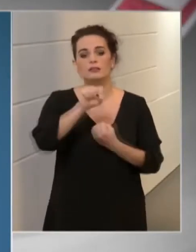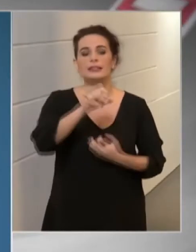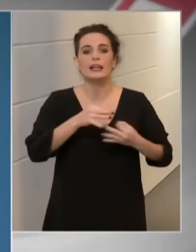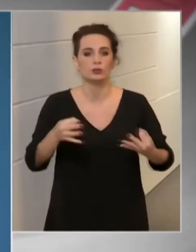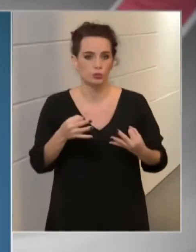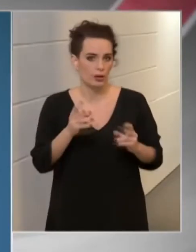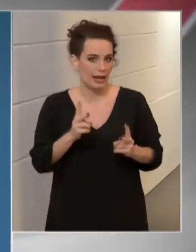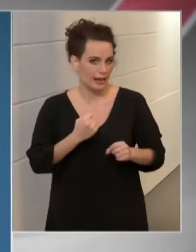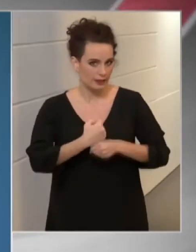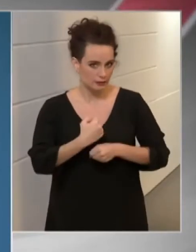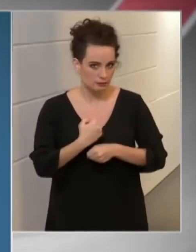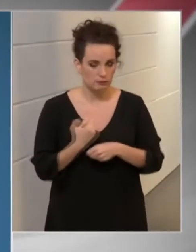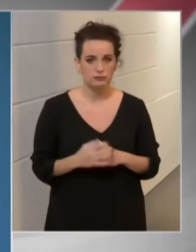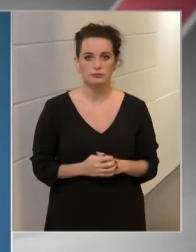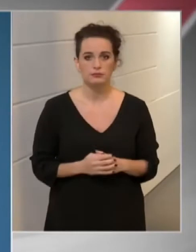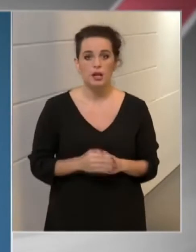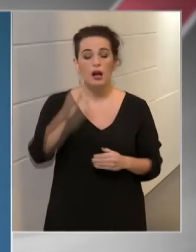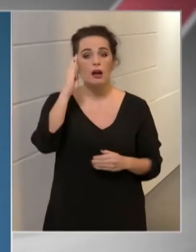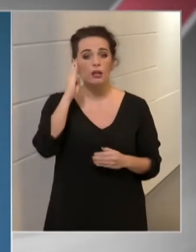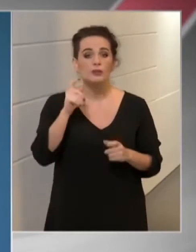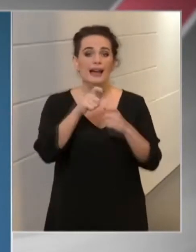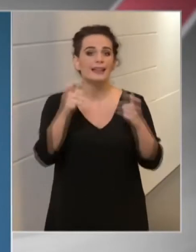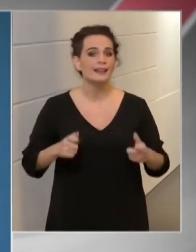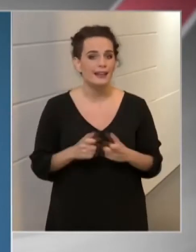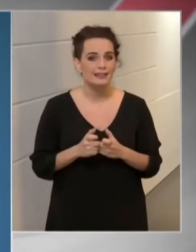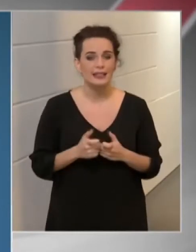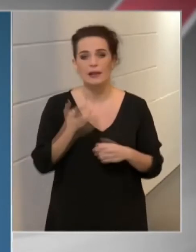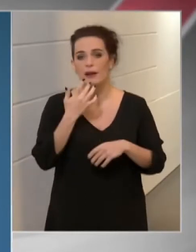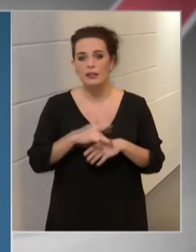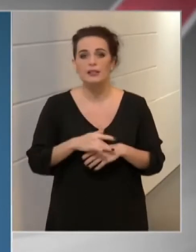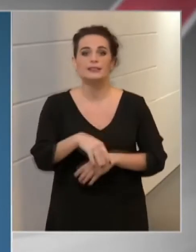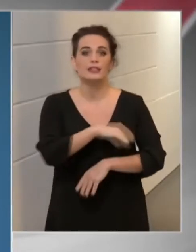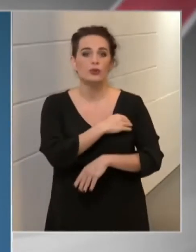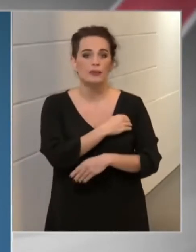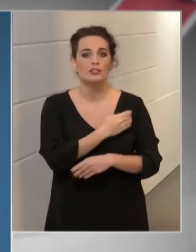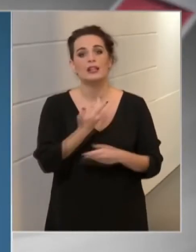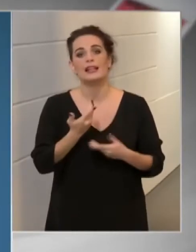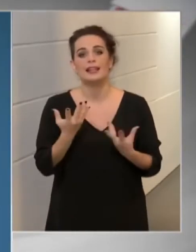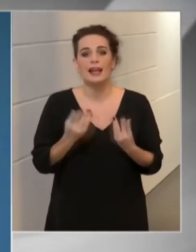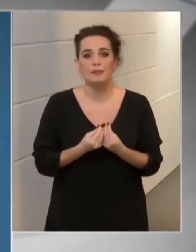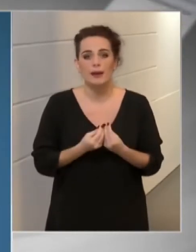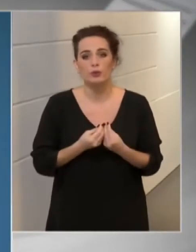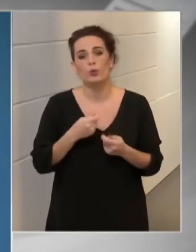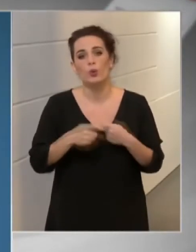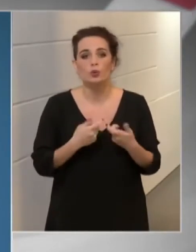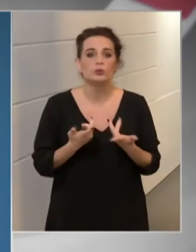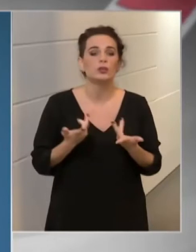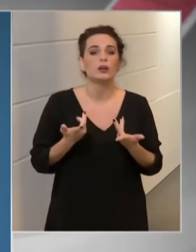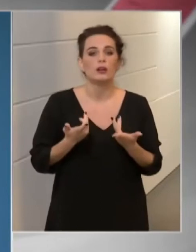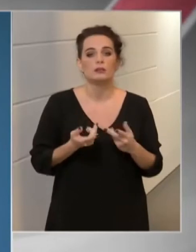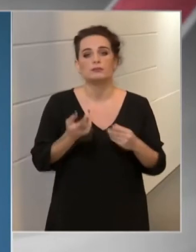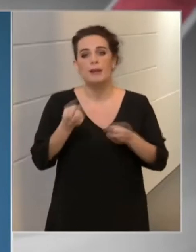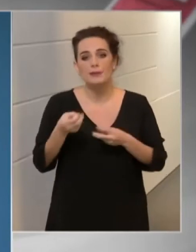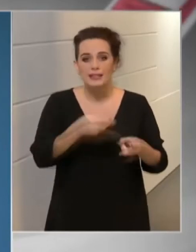A katonáink ennek keretékben testőrmérségméréssel egybekötött beléptetési, betegirányítási,